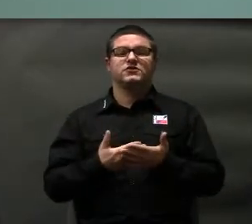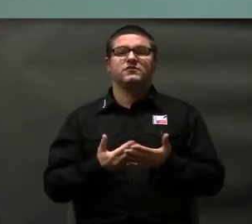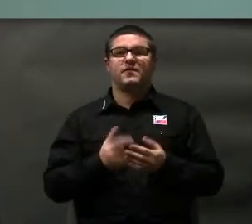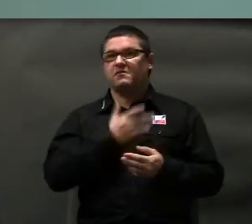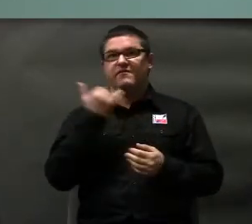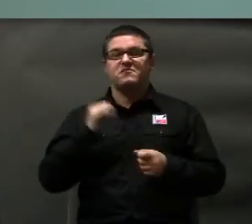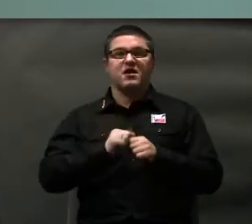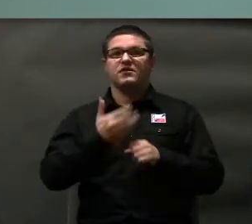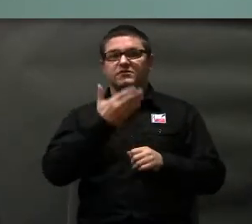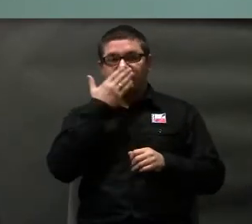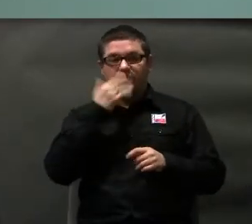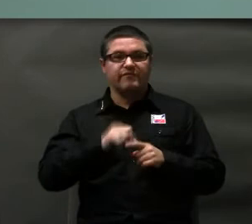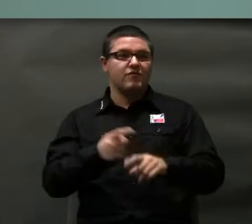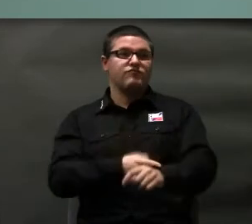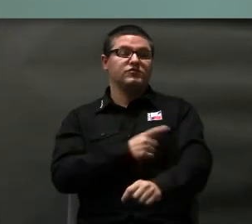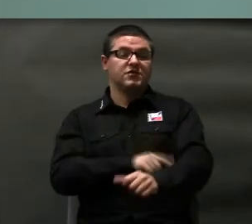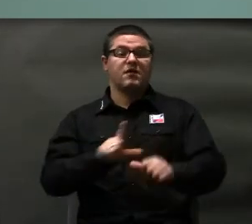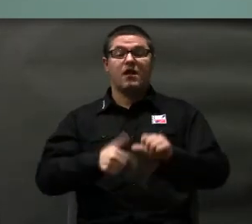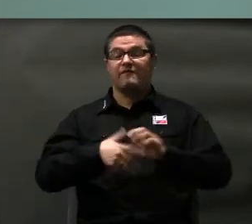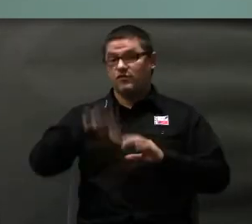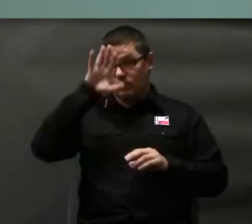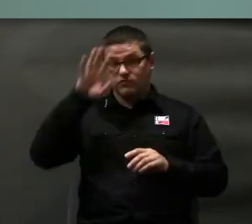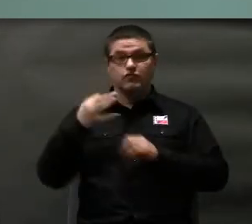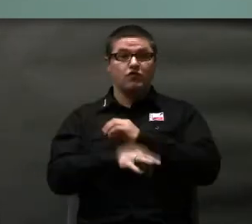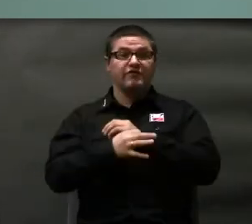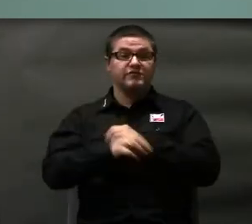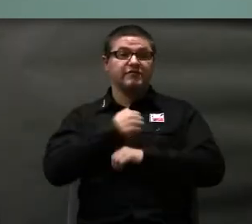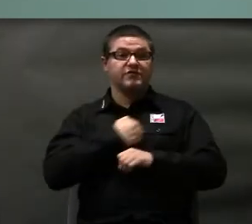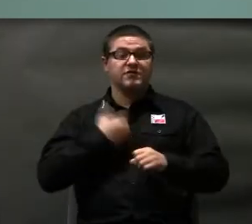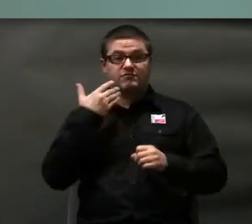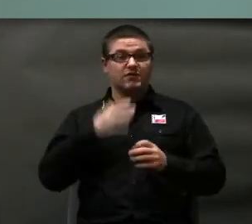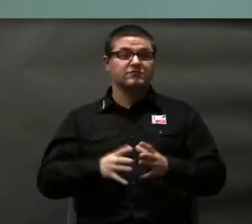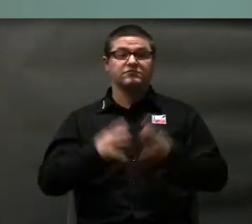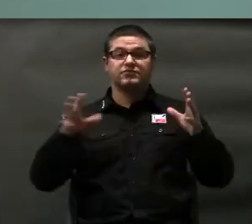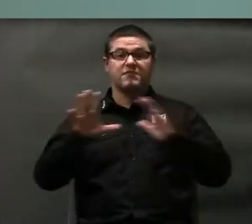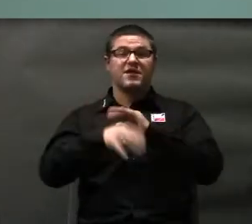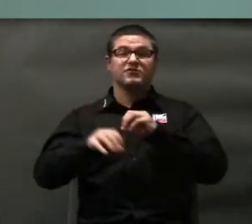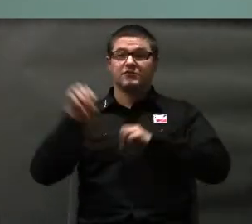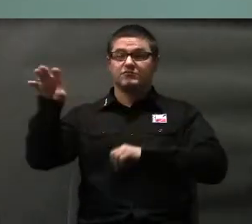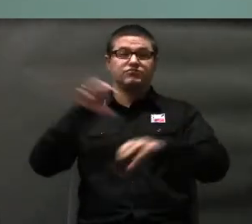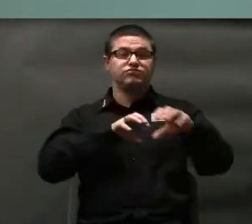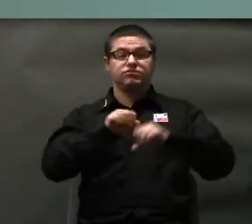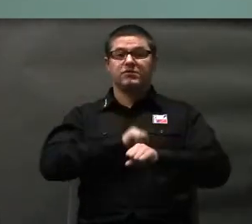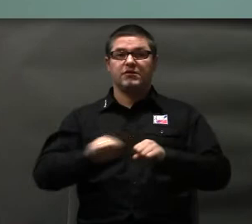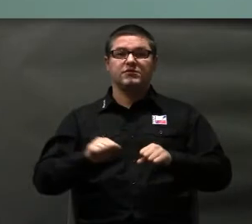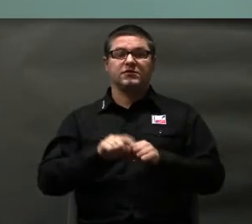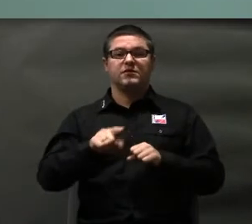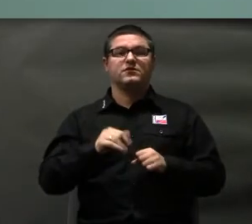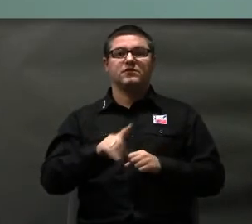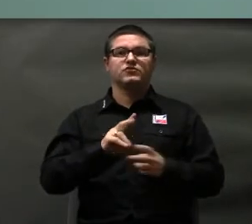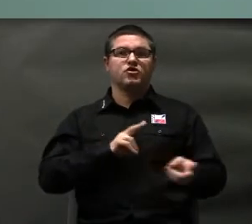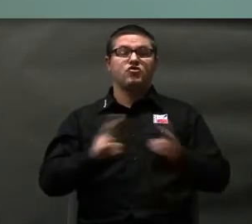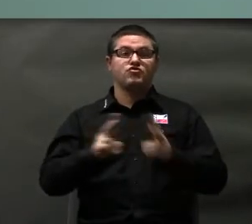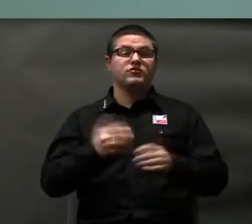wiem, do końca tak jest w Poznaniu, ale na przykład w Łodzi uniwersytet jest bardzo rozrzucony po całym mieście. I trudno będzie też